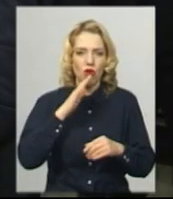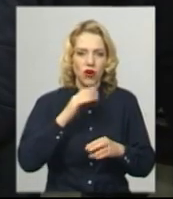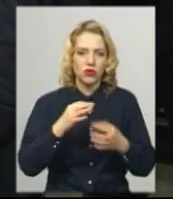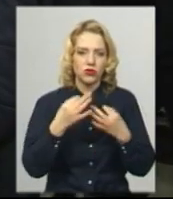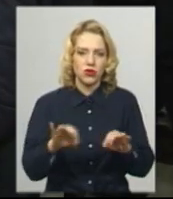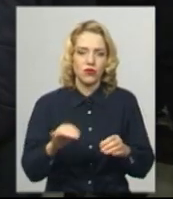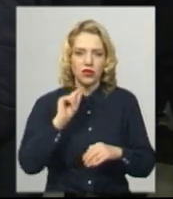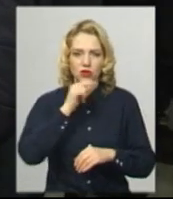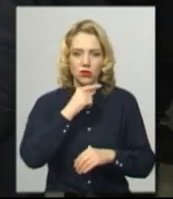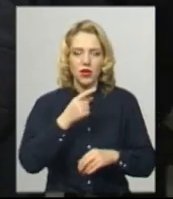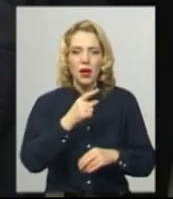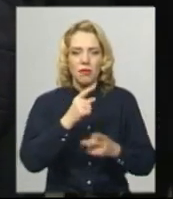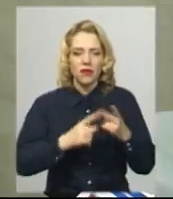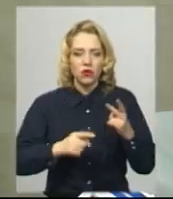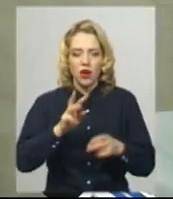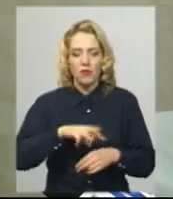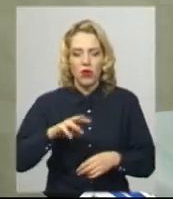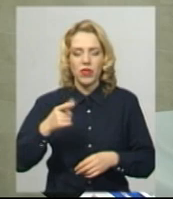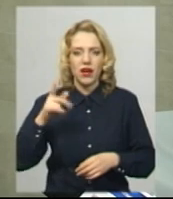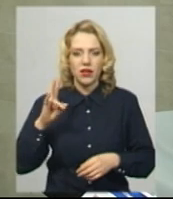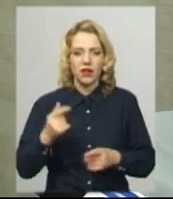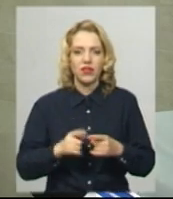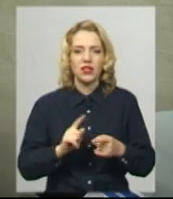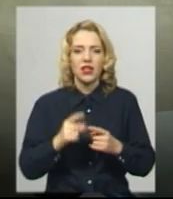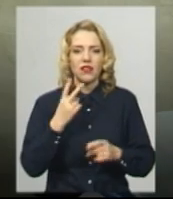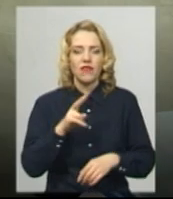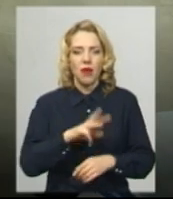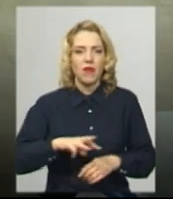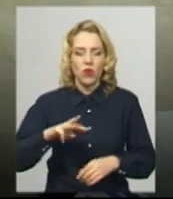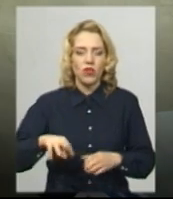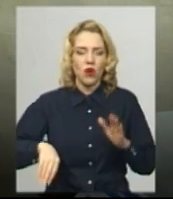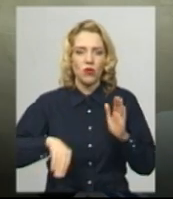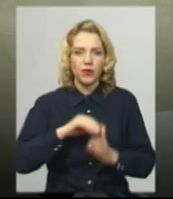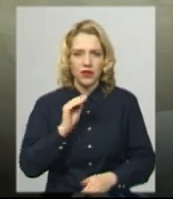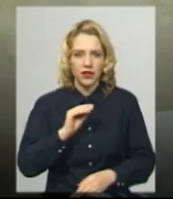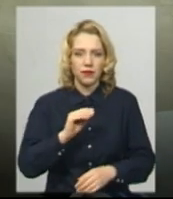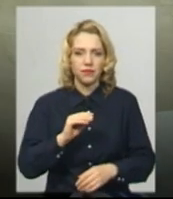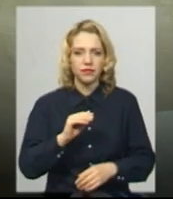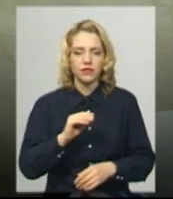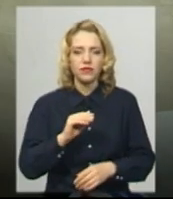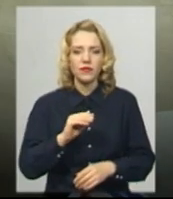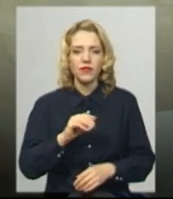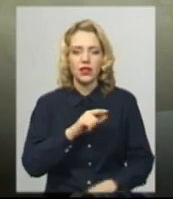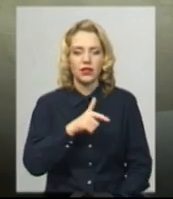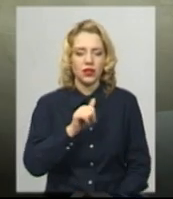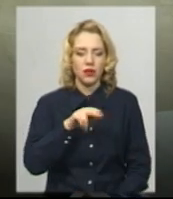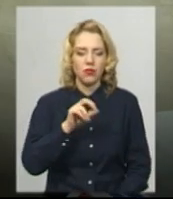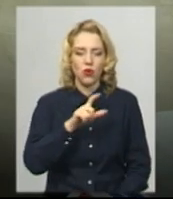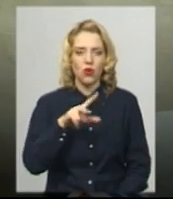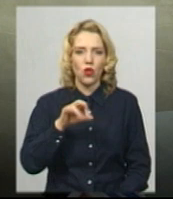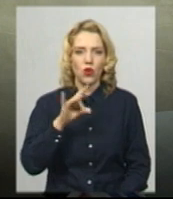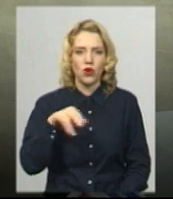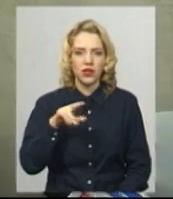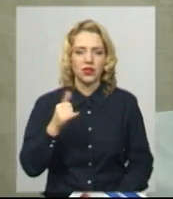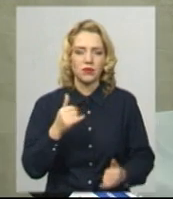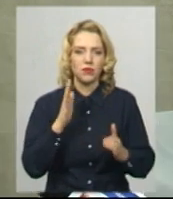півтора мільйони гривень та заробляти гроші. На 2 мільйони купували безпосередньо гіпохлорид. Тепер наші затрати будуть